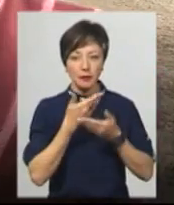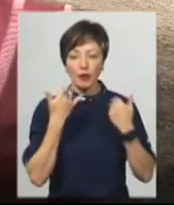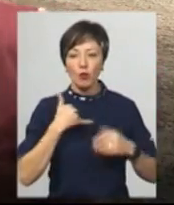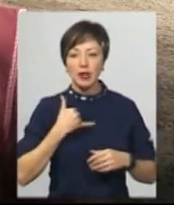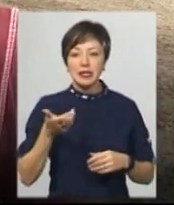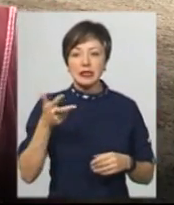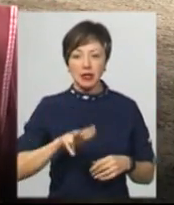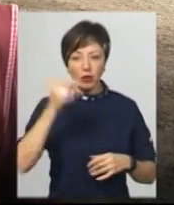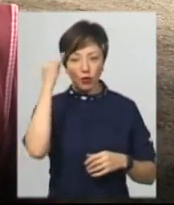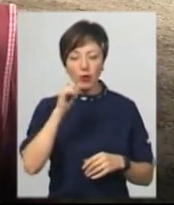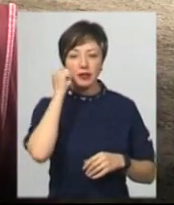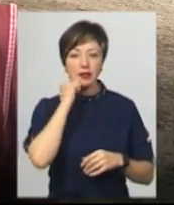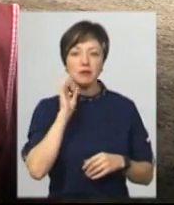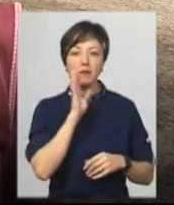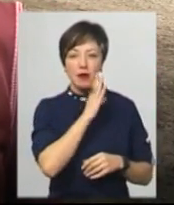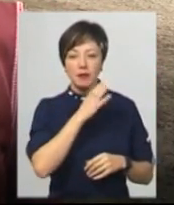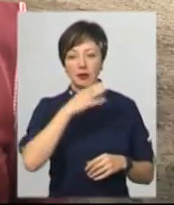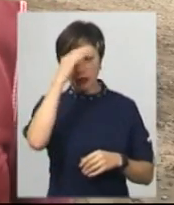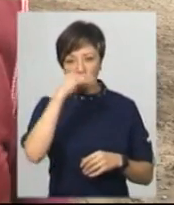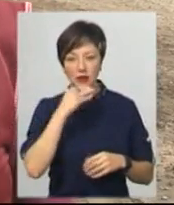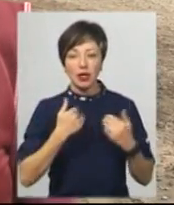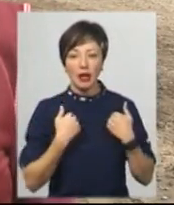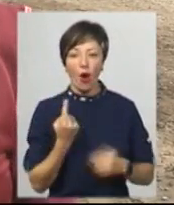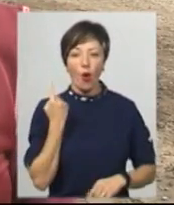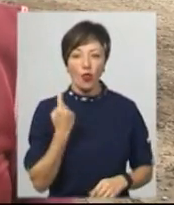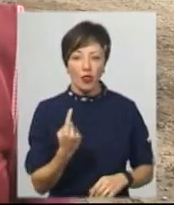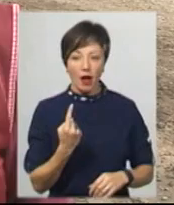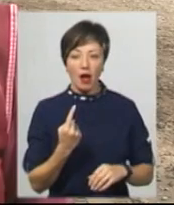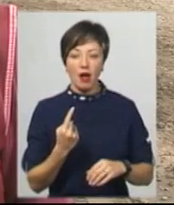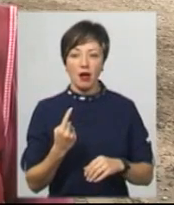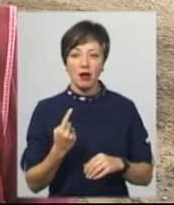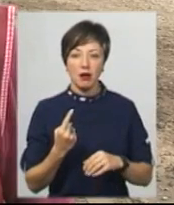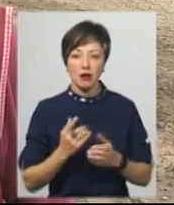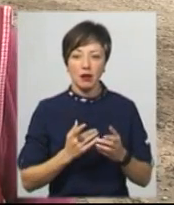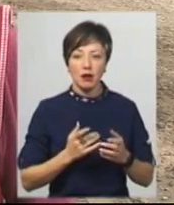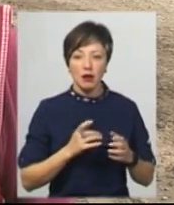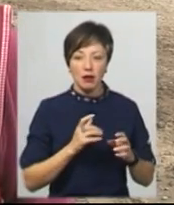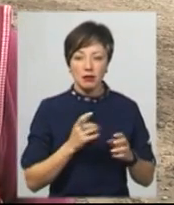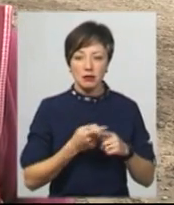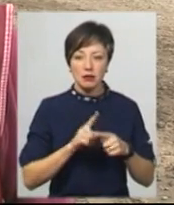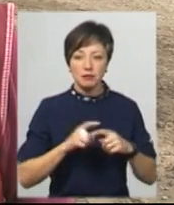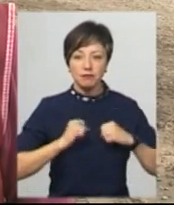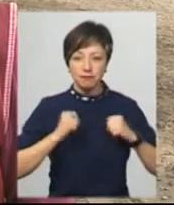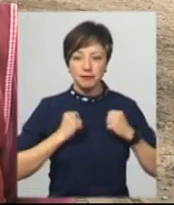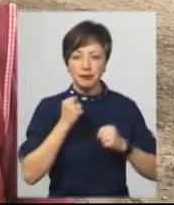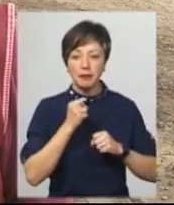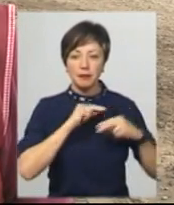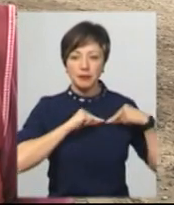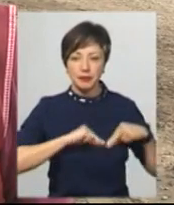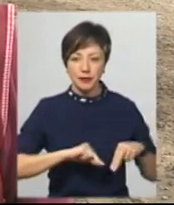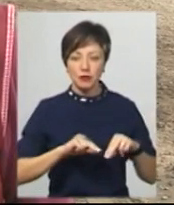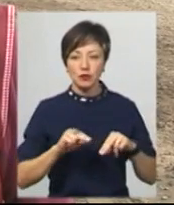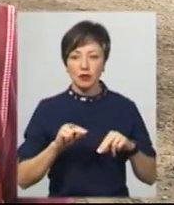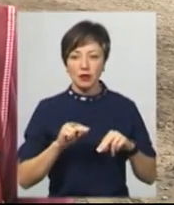Мама старенька, тату старенький. І я одна обходила ту худобу, щоб я в 4 часи